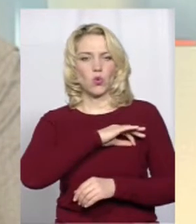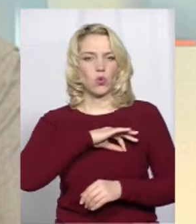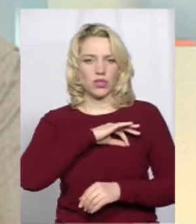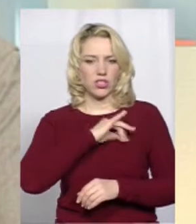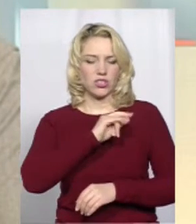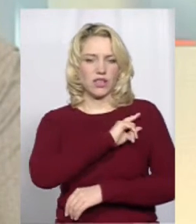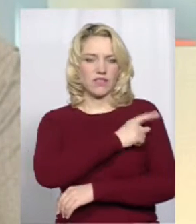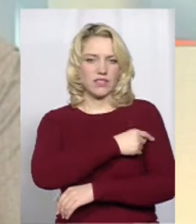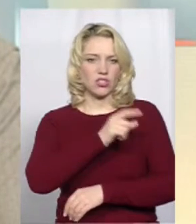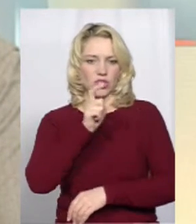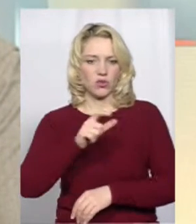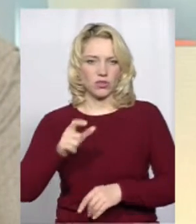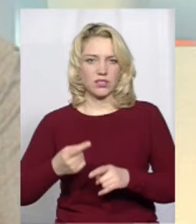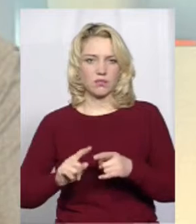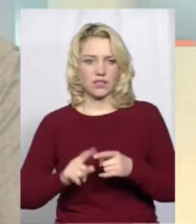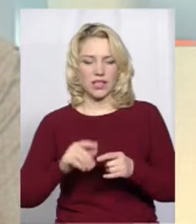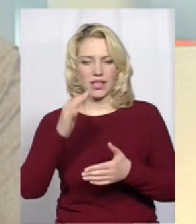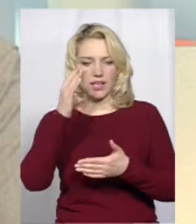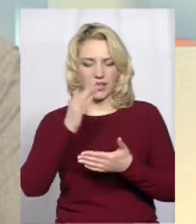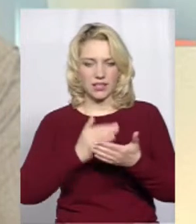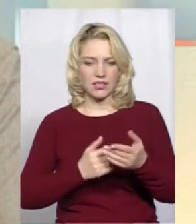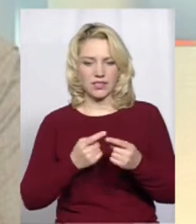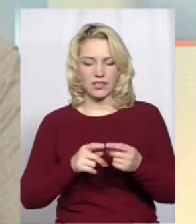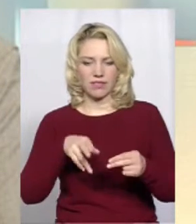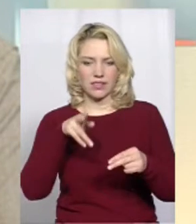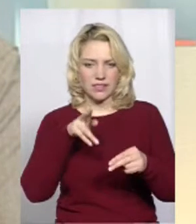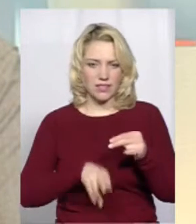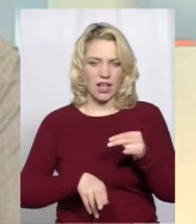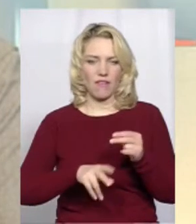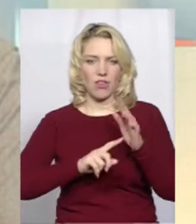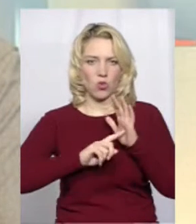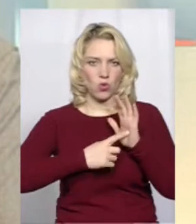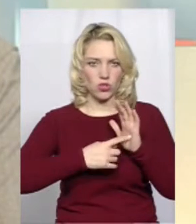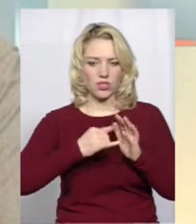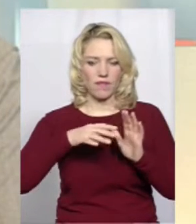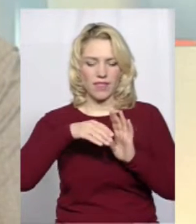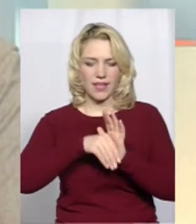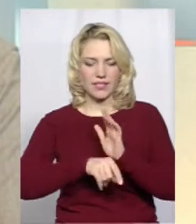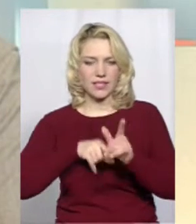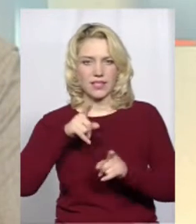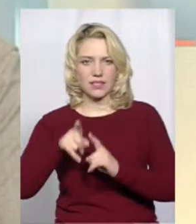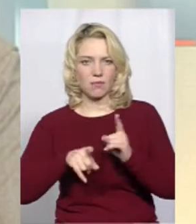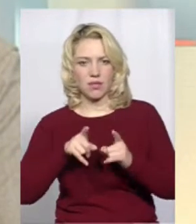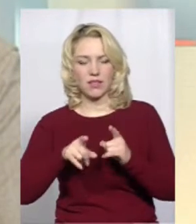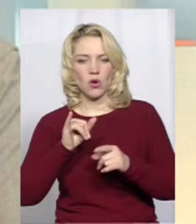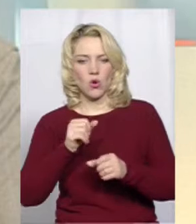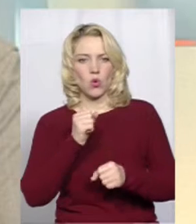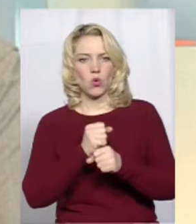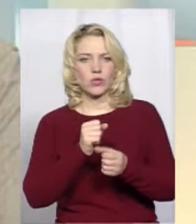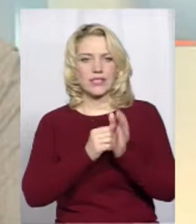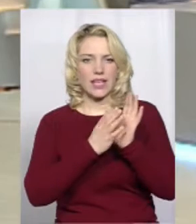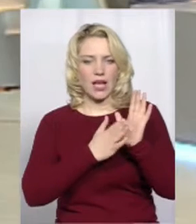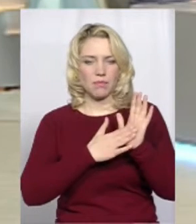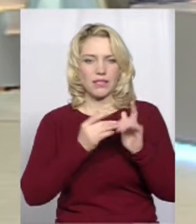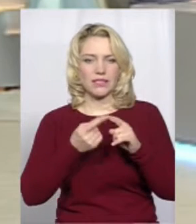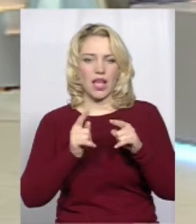Саме в цьому реєстрі вже кінцева точка – це внесення змін в діючий запис, або це